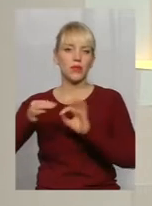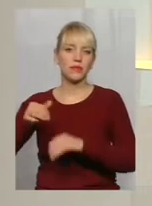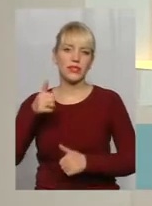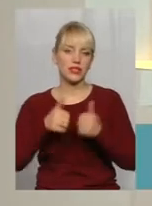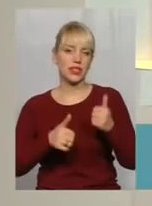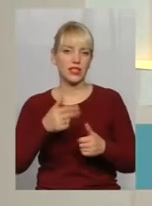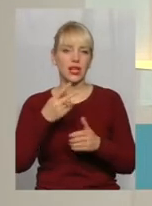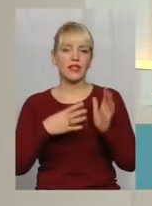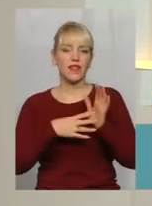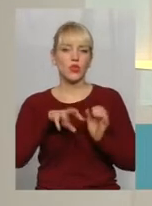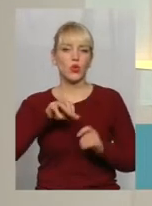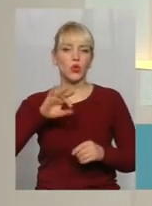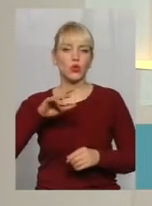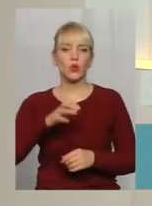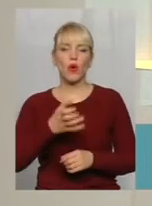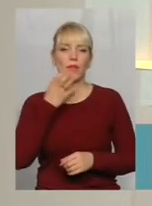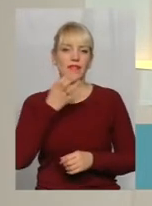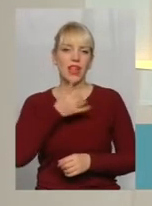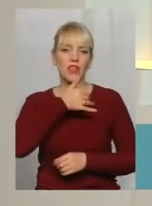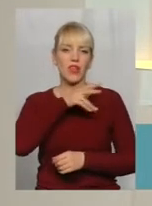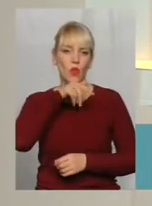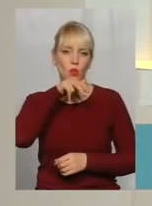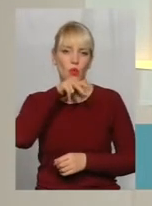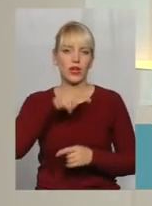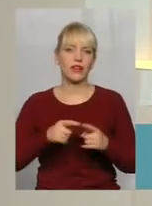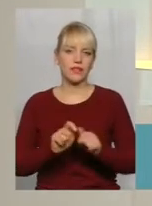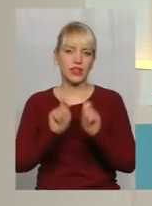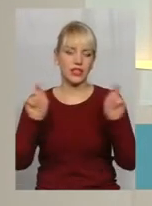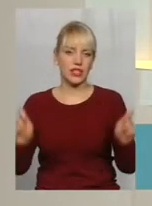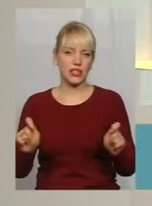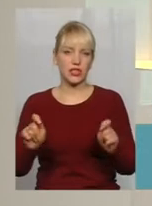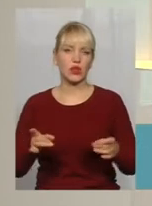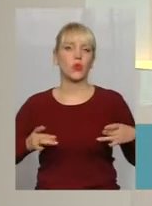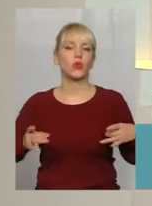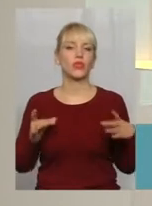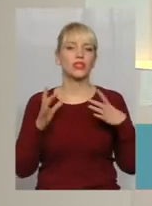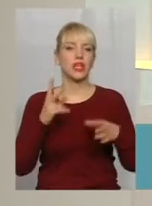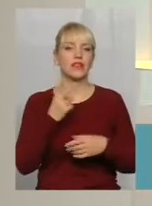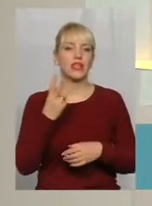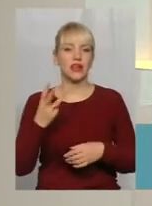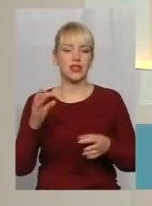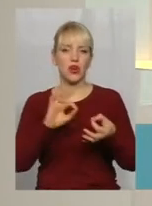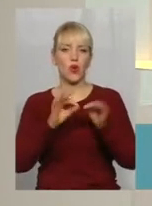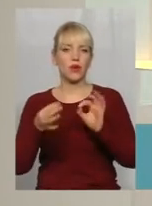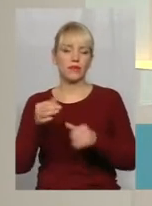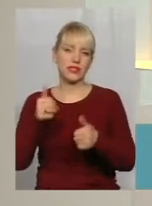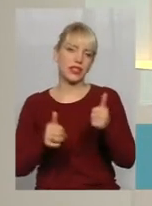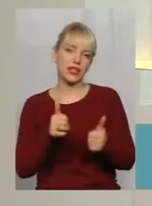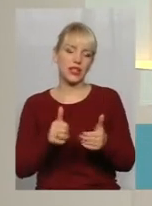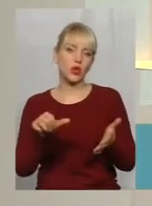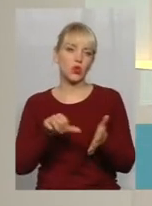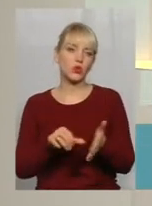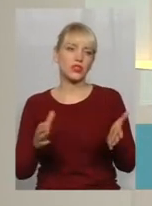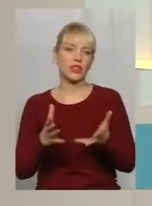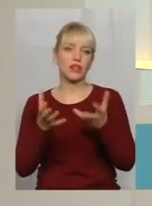9 лютого, у Південній Кореї урочисто відкрили 23-ті зимові Олімпійські ігри, участь в яких